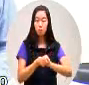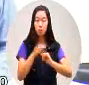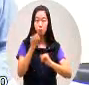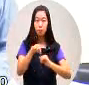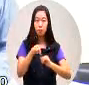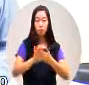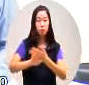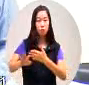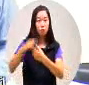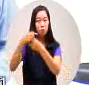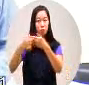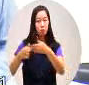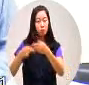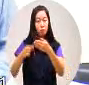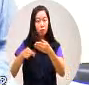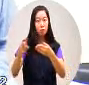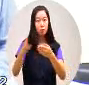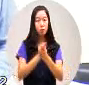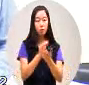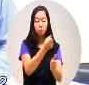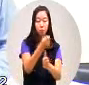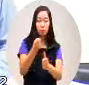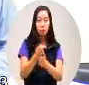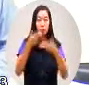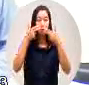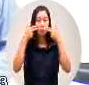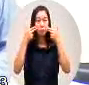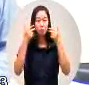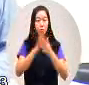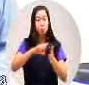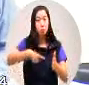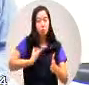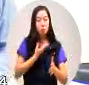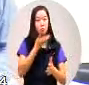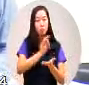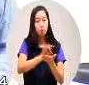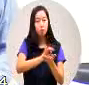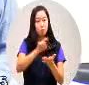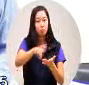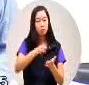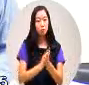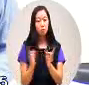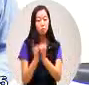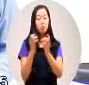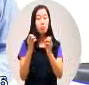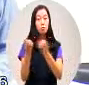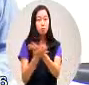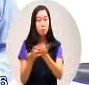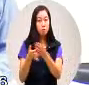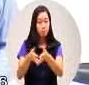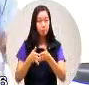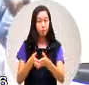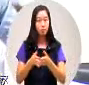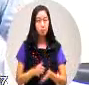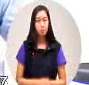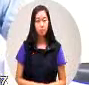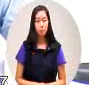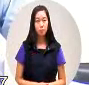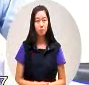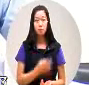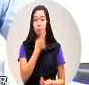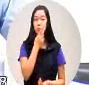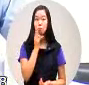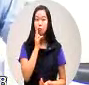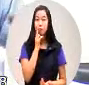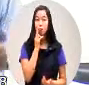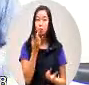他法令限制原住民的土地自然利用时要不要跟他智商一定要跟他智商嘛每一个是不是